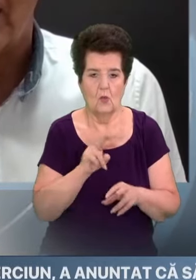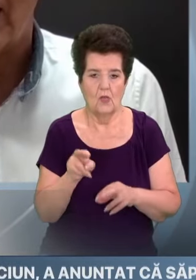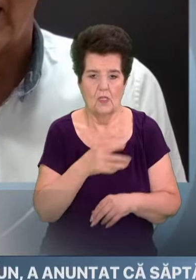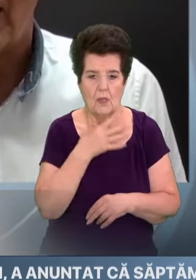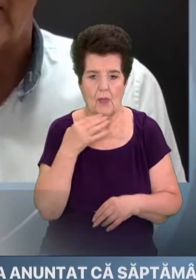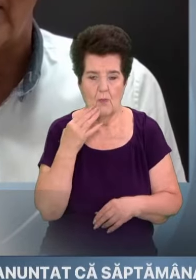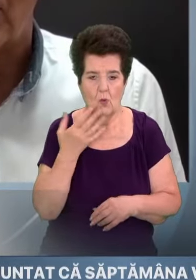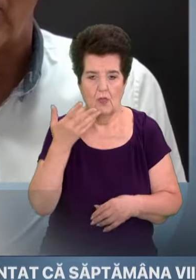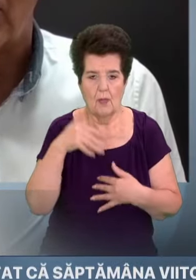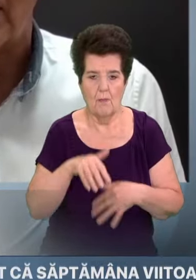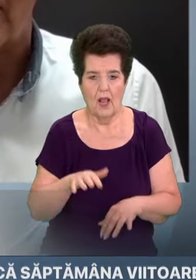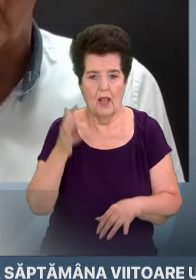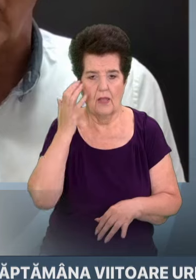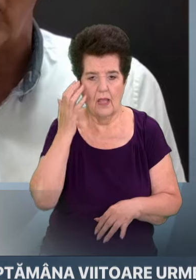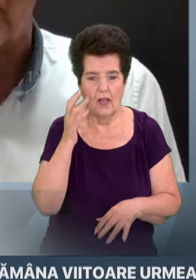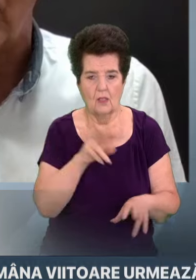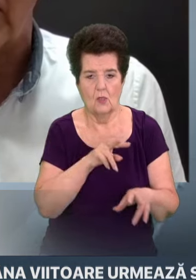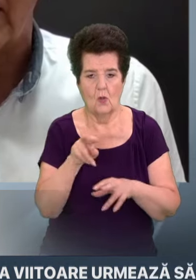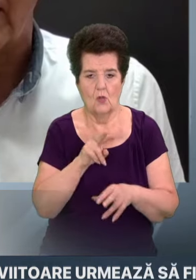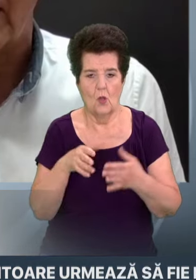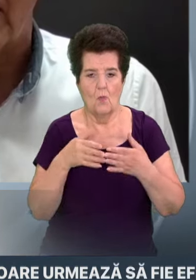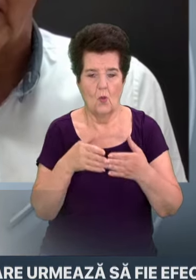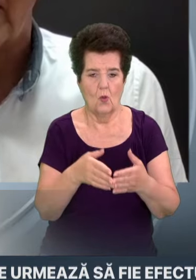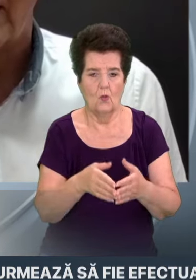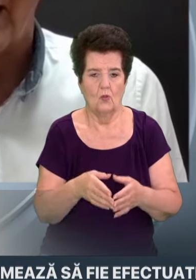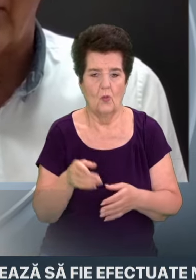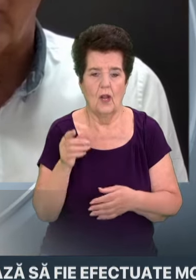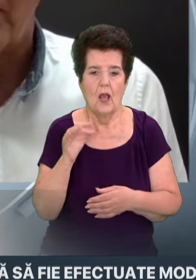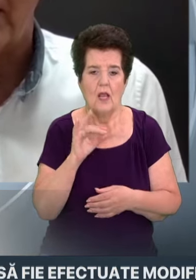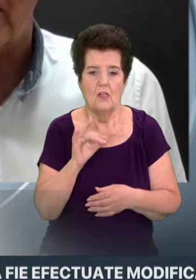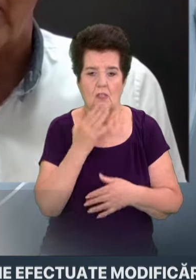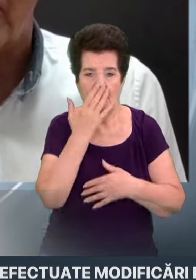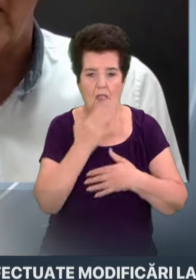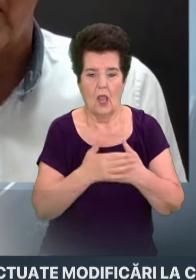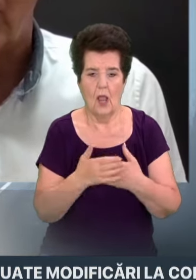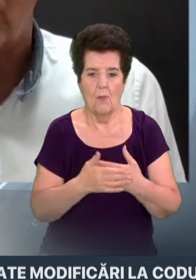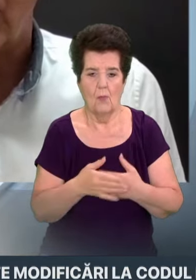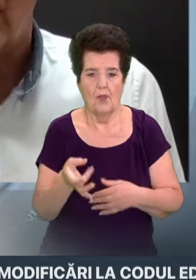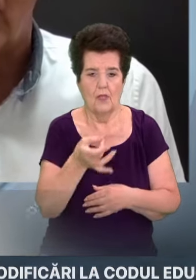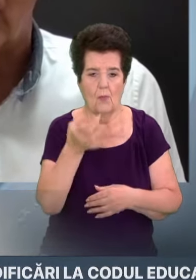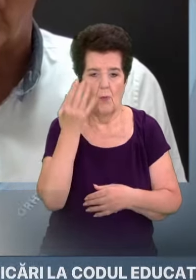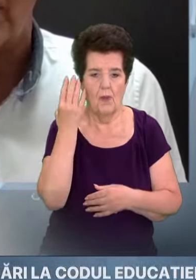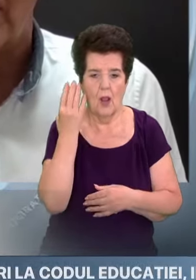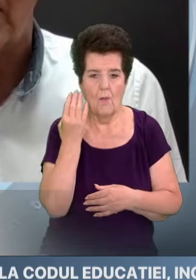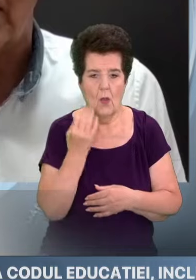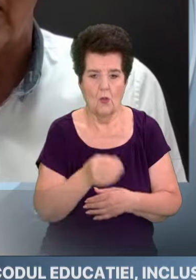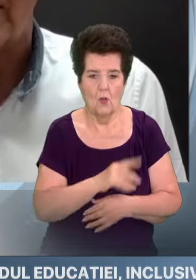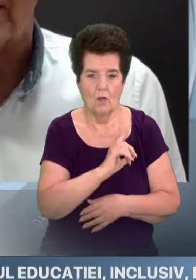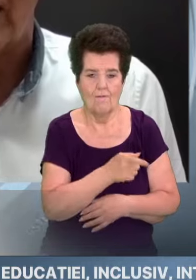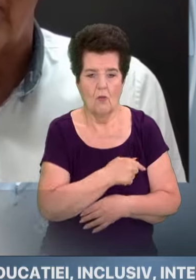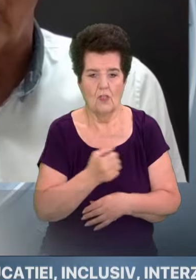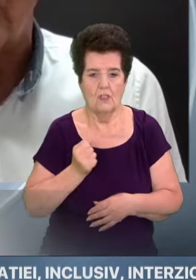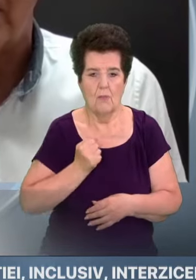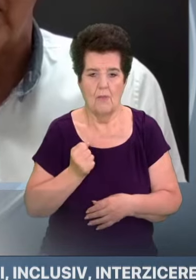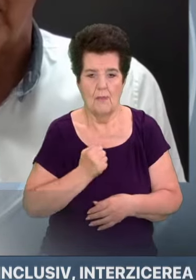mai bine Marea Neagră, să controleze porturile Dunărene, să se apropie de Republica Moldova cu forțe militare,